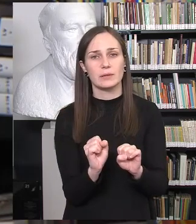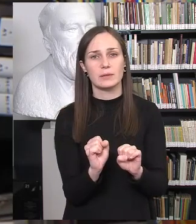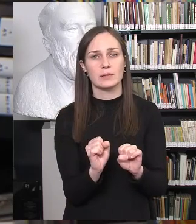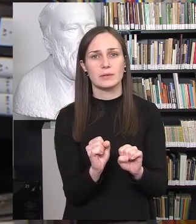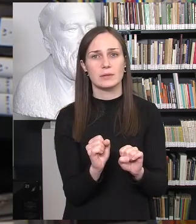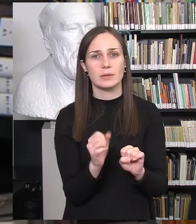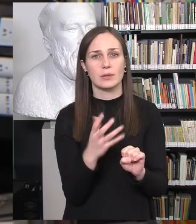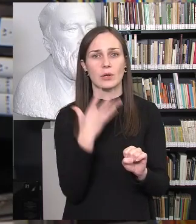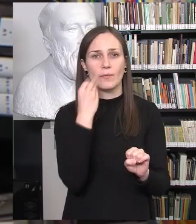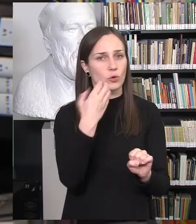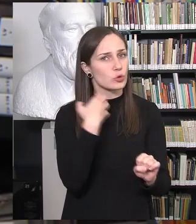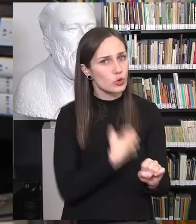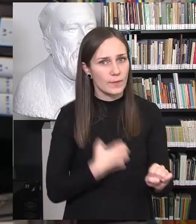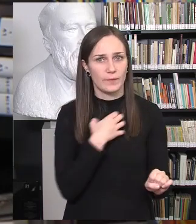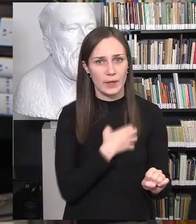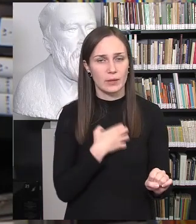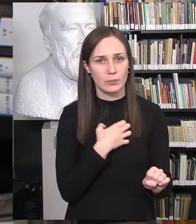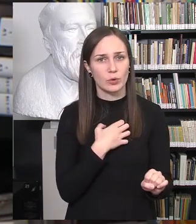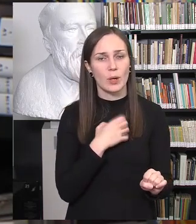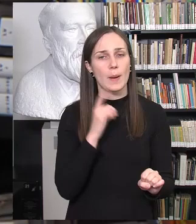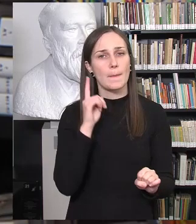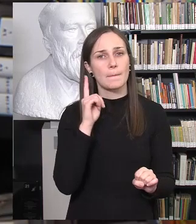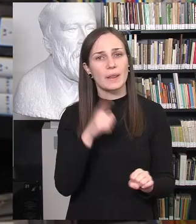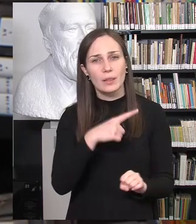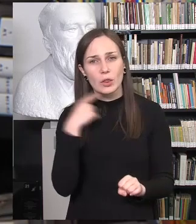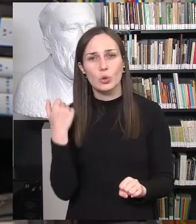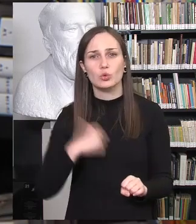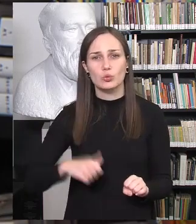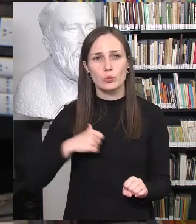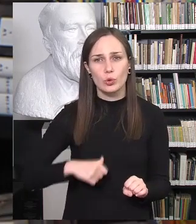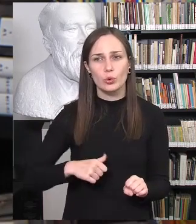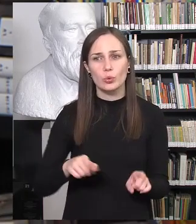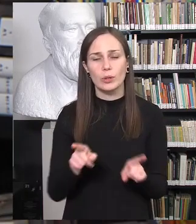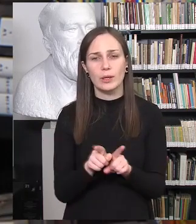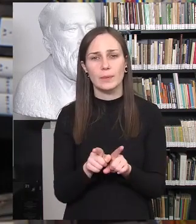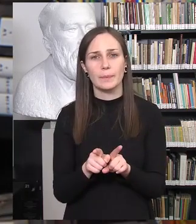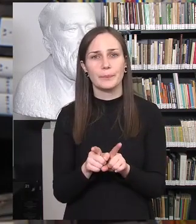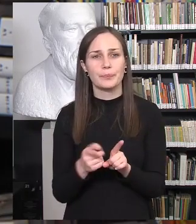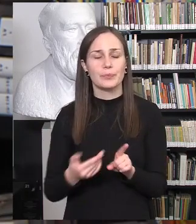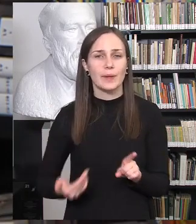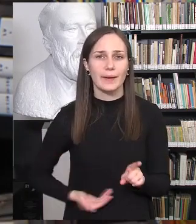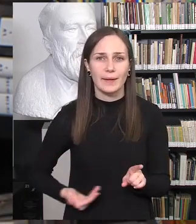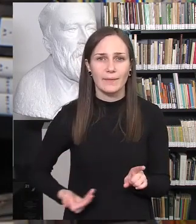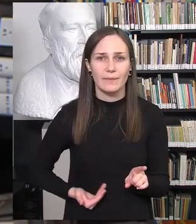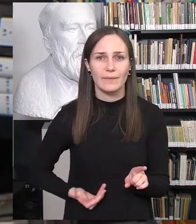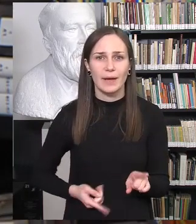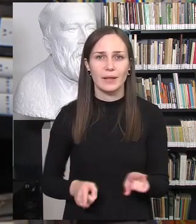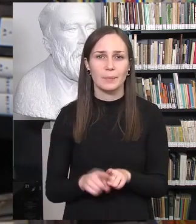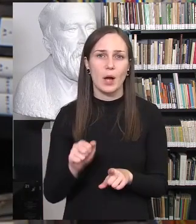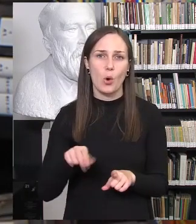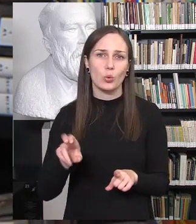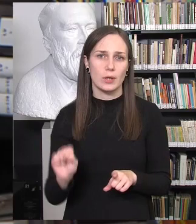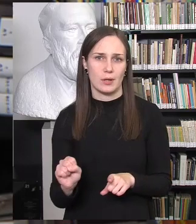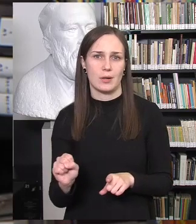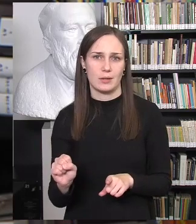šaunus ir sprabus reikalas, bet vis tik tai tiek daug žmonių pasirodo, faktiškai gyvena jau aukos statuse,